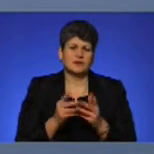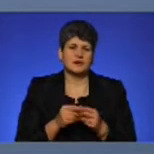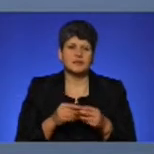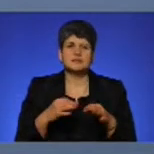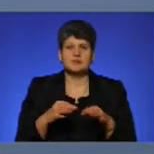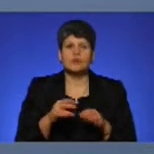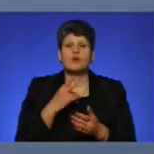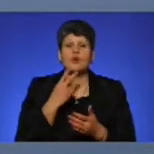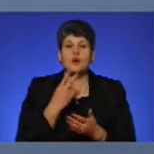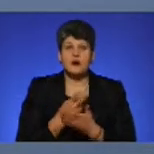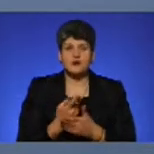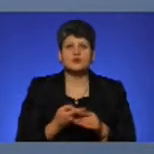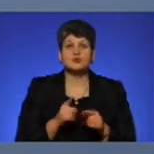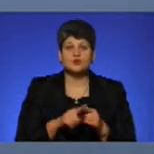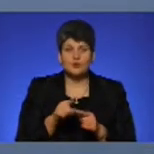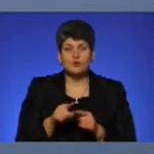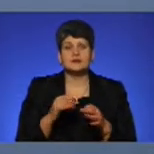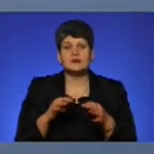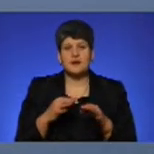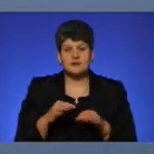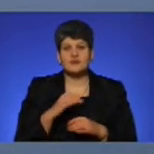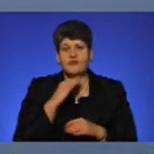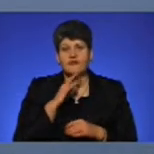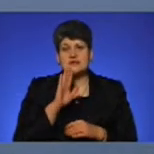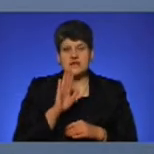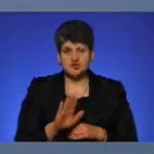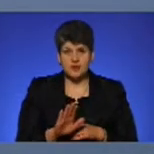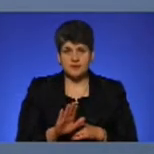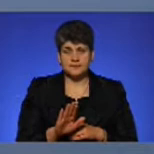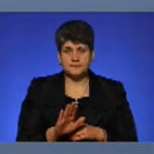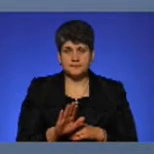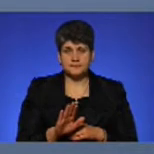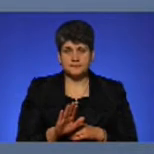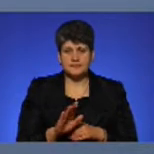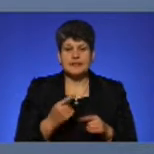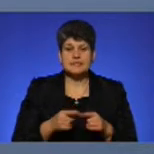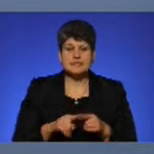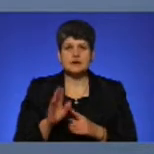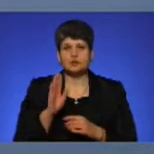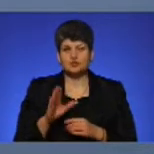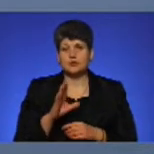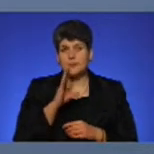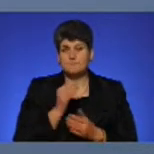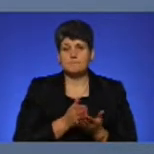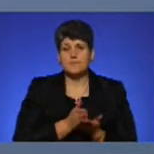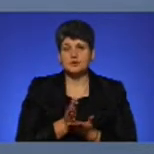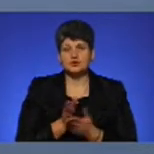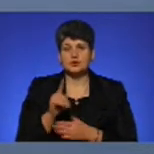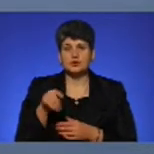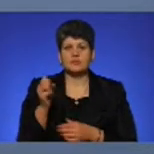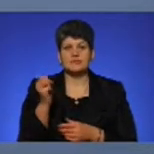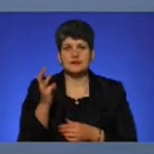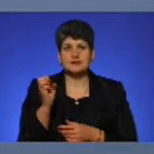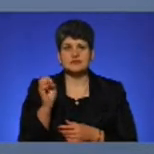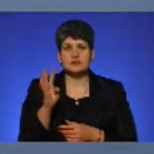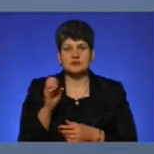Досвід показує, що цього транспорту зазвичай цілком вистачає. Це будуть маршрути цього разу, це будуть номер 13, 14,